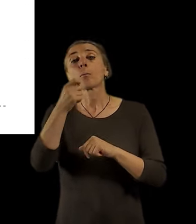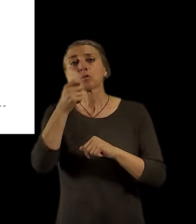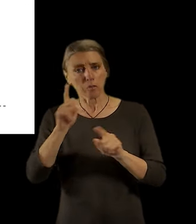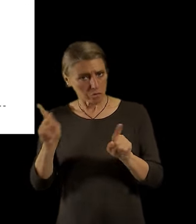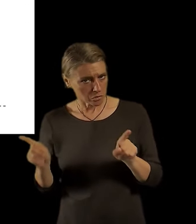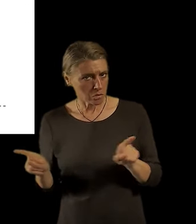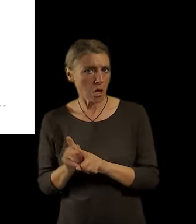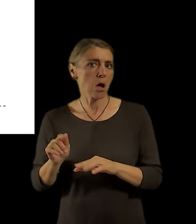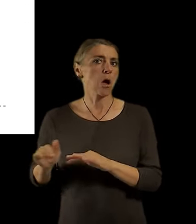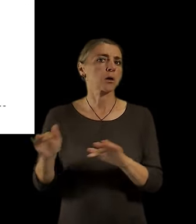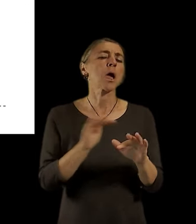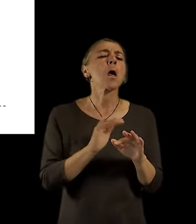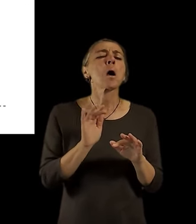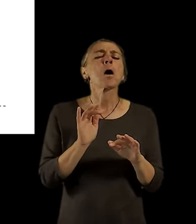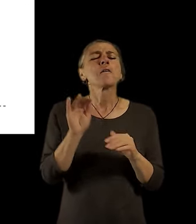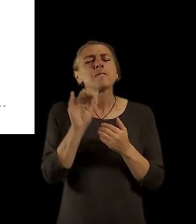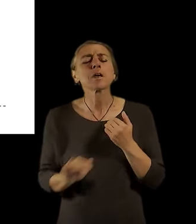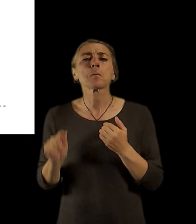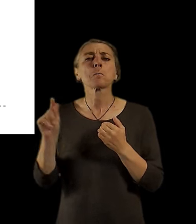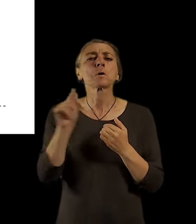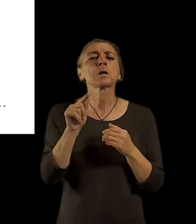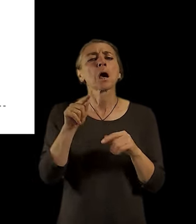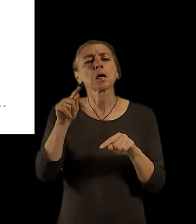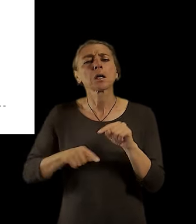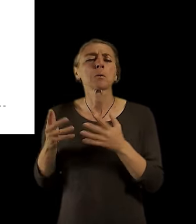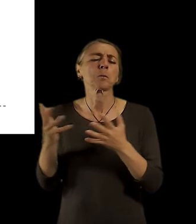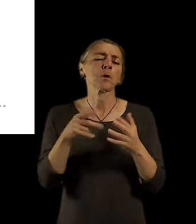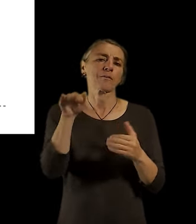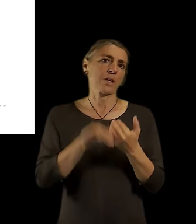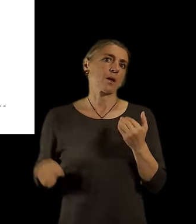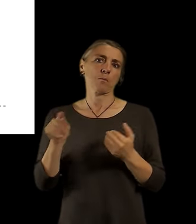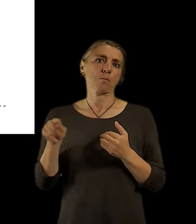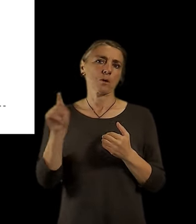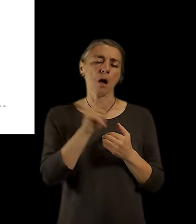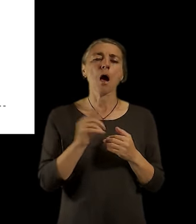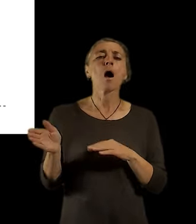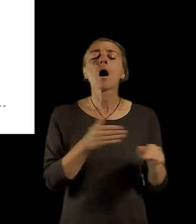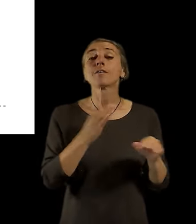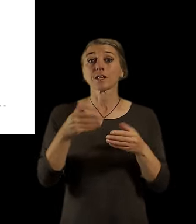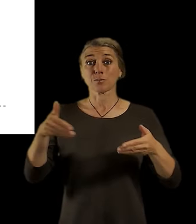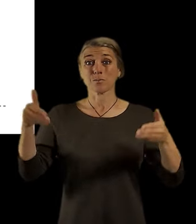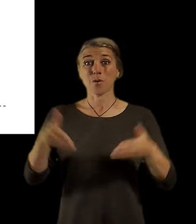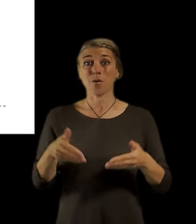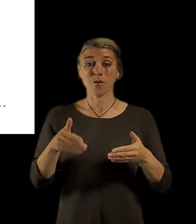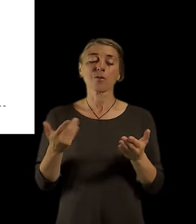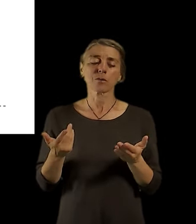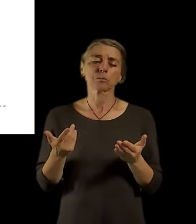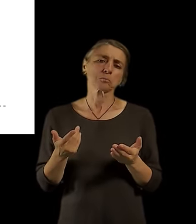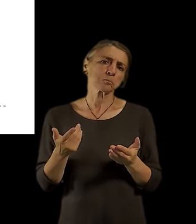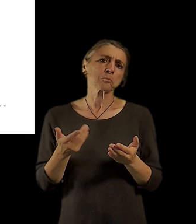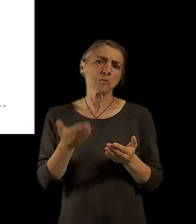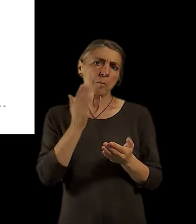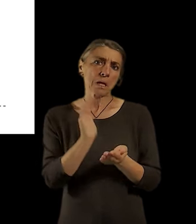nějaké lokální deficity, kde je ta vybavenost nedobrá. A stav pohřební infrastruktury je v celom městském měřitku